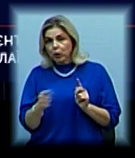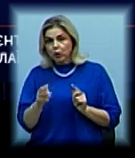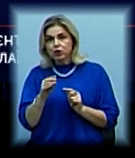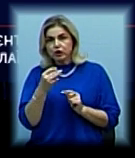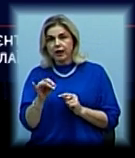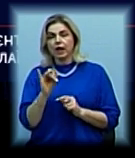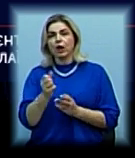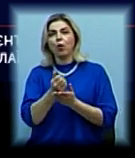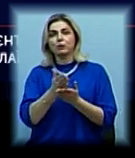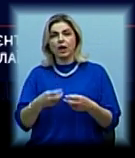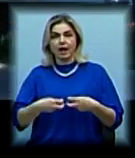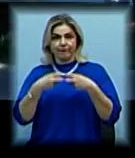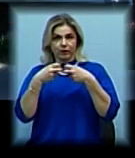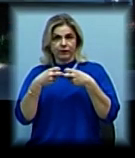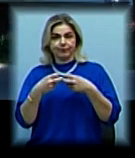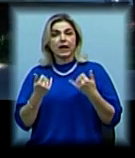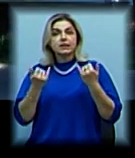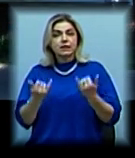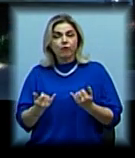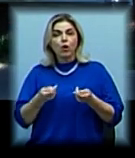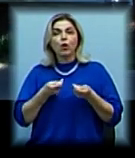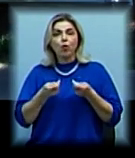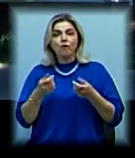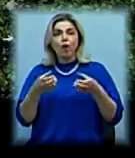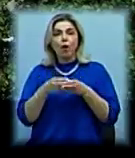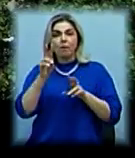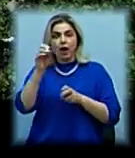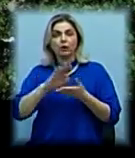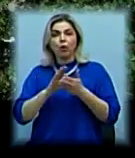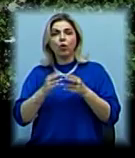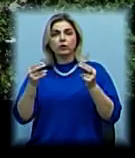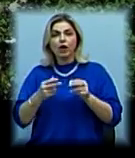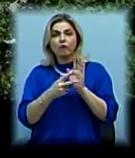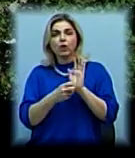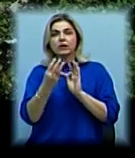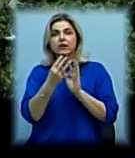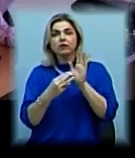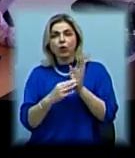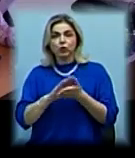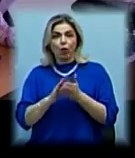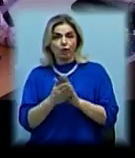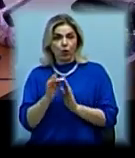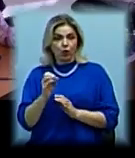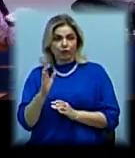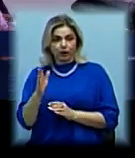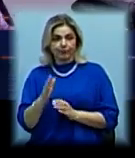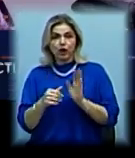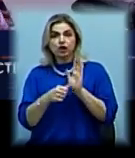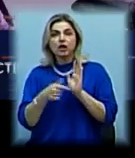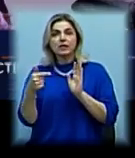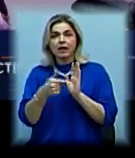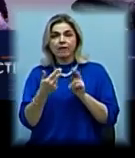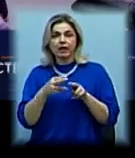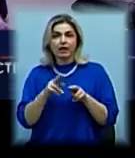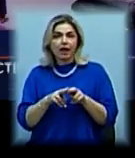обслуговування ліфтів. На сьогодні керуючою компанією укладено 838 договорів. 6 гривень – це утриване